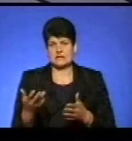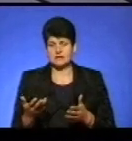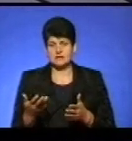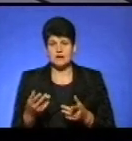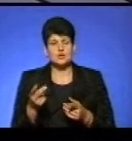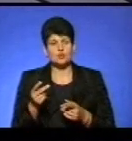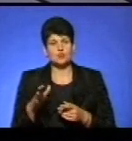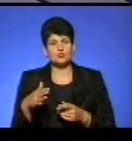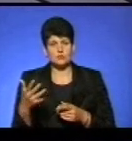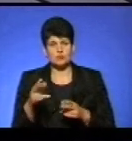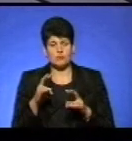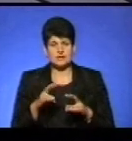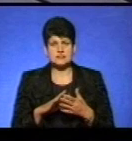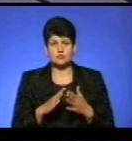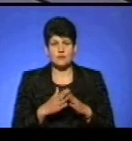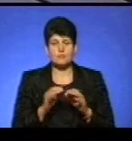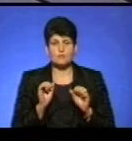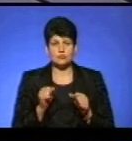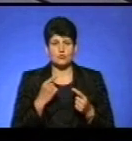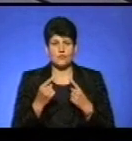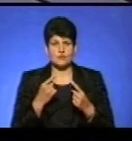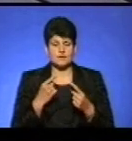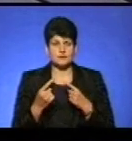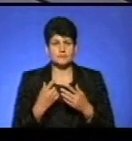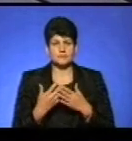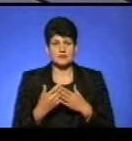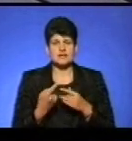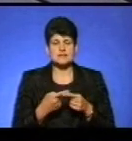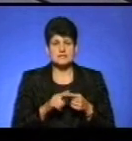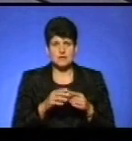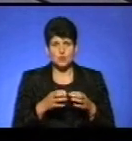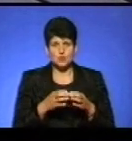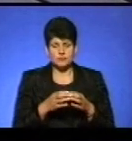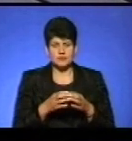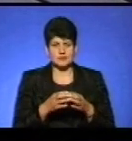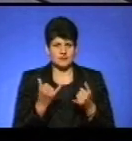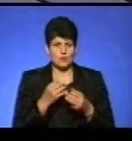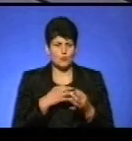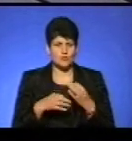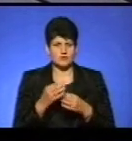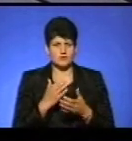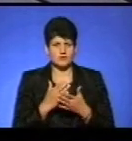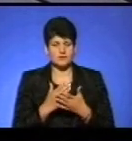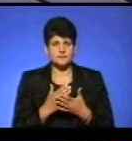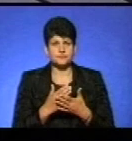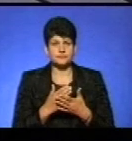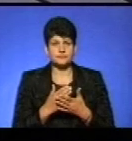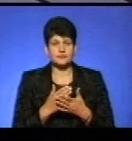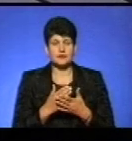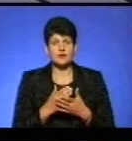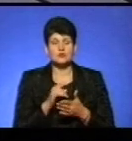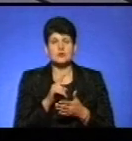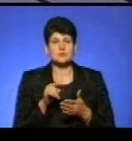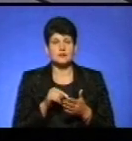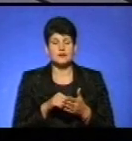якщо вже проаналізувати ситуацію, ми можемо ставити акцент, наприклад, на оцій групі, за який зараз дуже так жваво йде обговорення над об'єднанням. А тоді зададуть